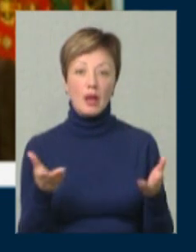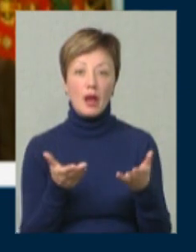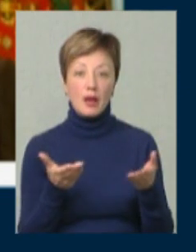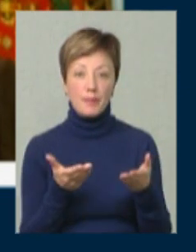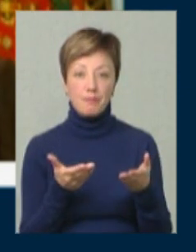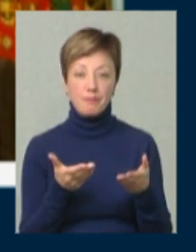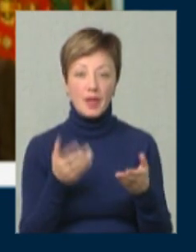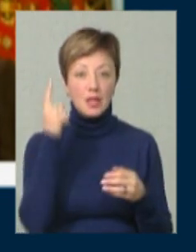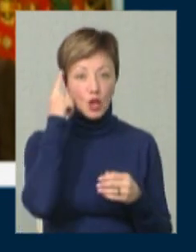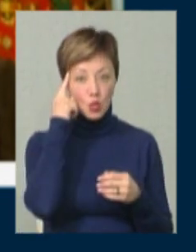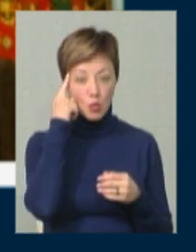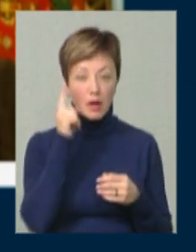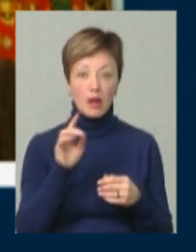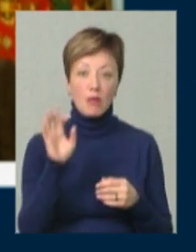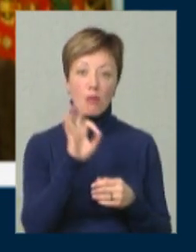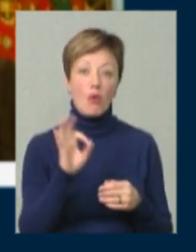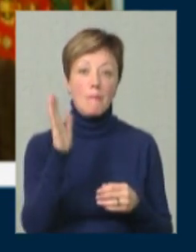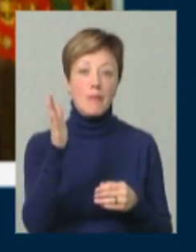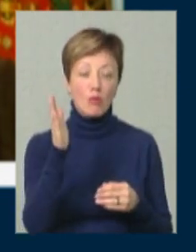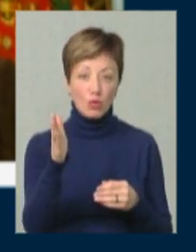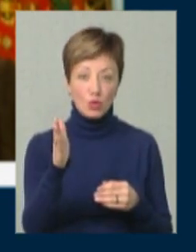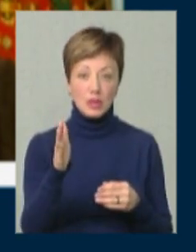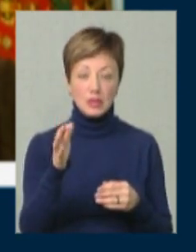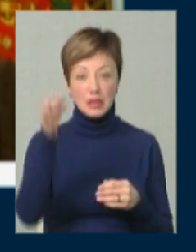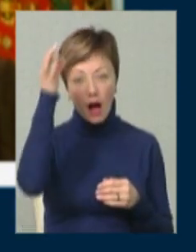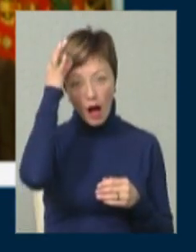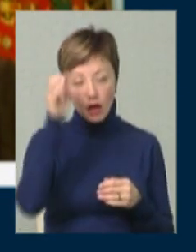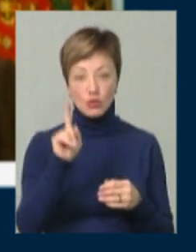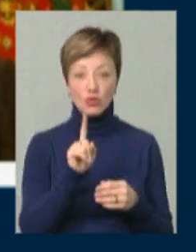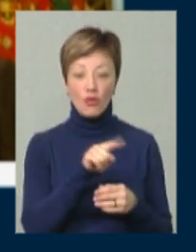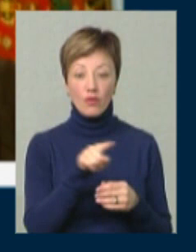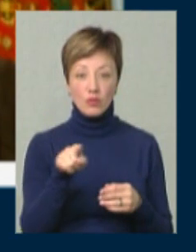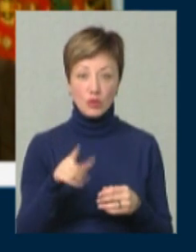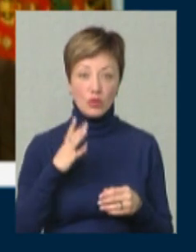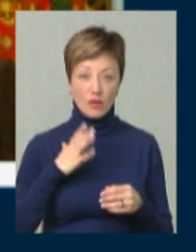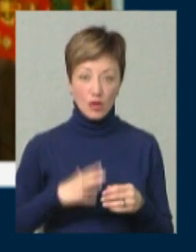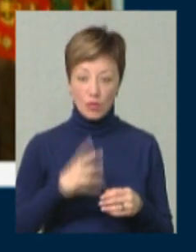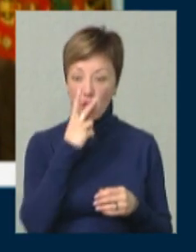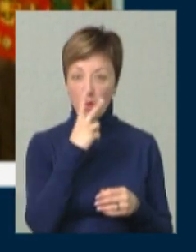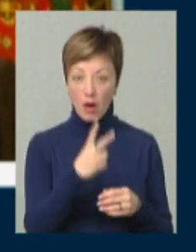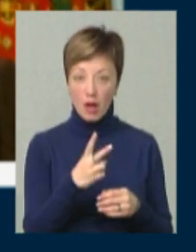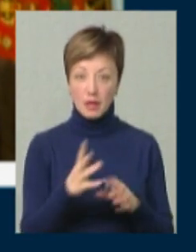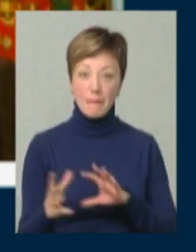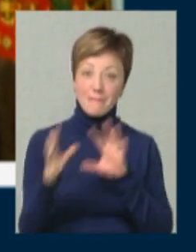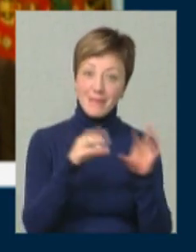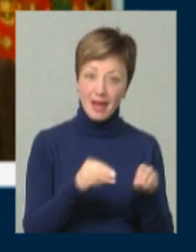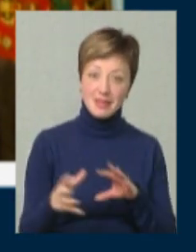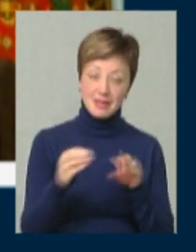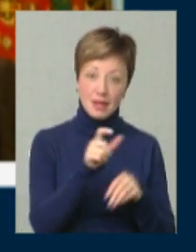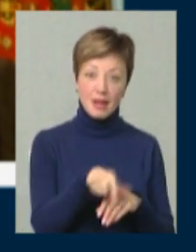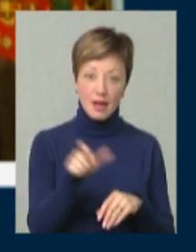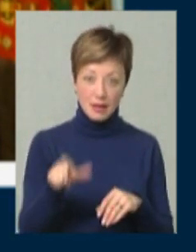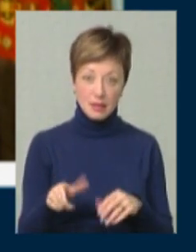задумуються над майбутнім, згадуючи те, що їм довелося побачити, переселенці, тобто